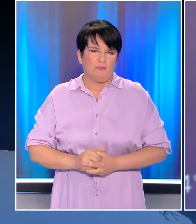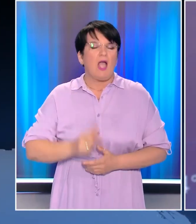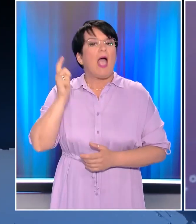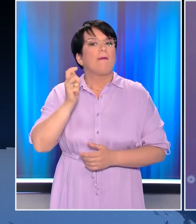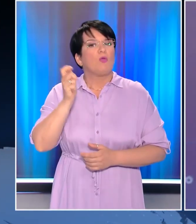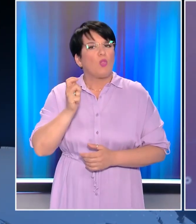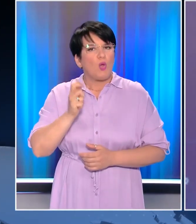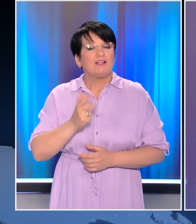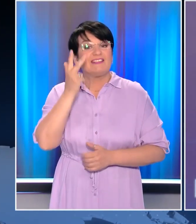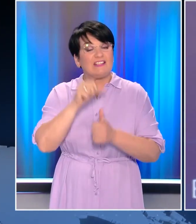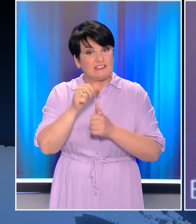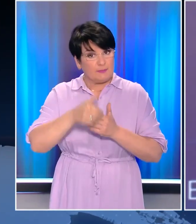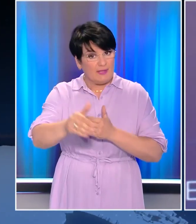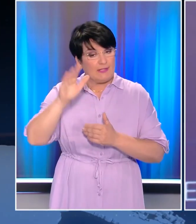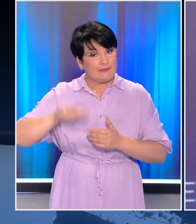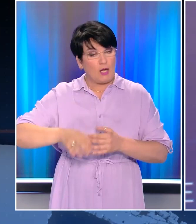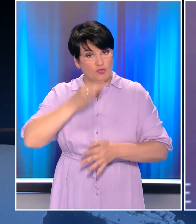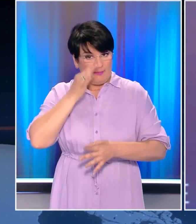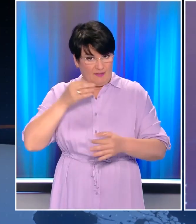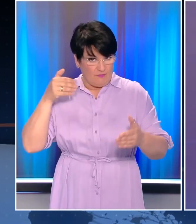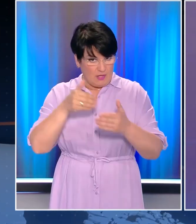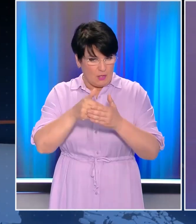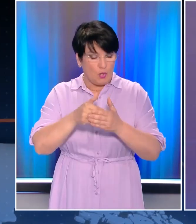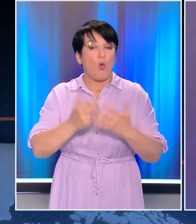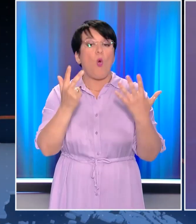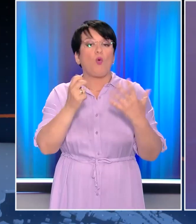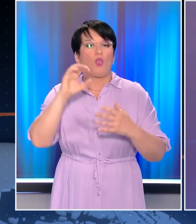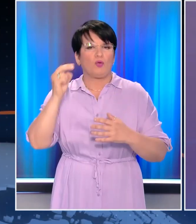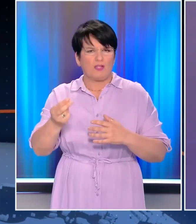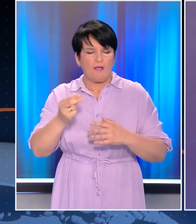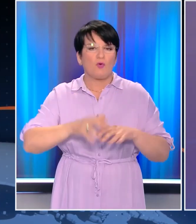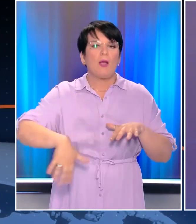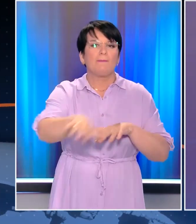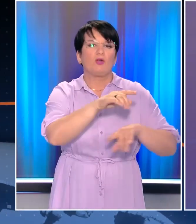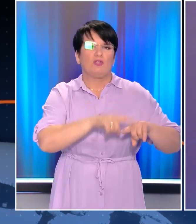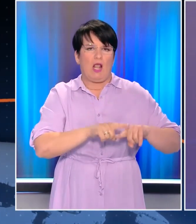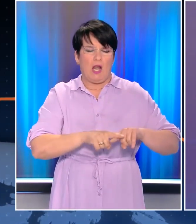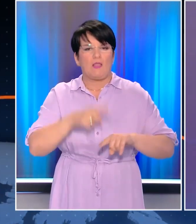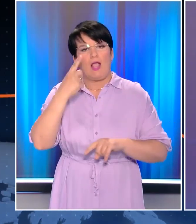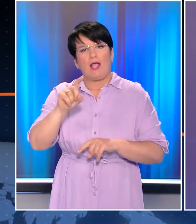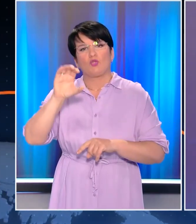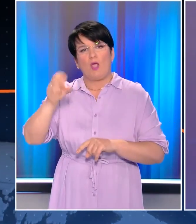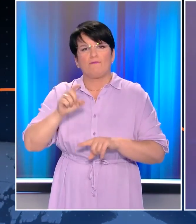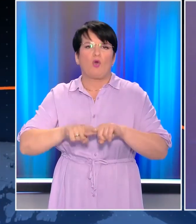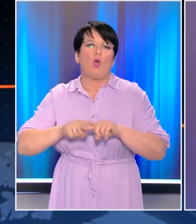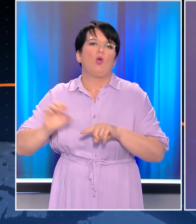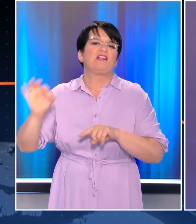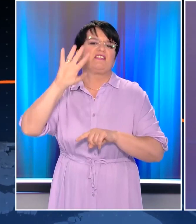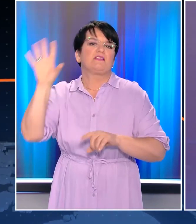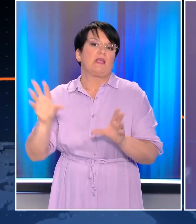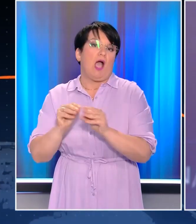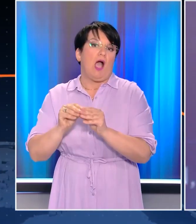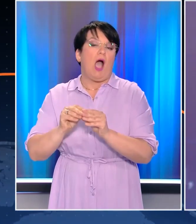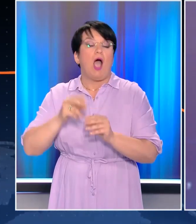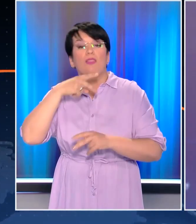επιδότηση θα είναι τρίμηνη έως το τέλος Σεπτεμβρίου και θα είναι 80 ευρώ για την υπηρετική Ελλάδα και 100 ευρώ για τα νησιά εφόσον